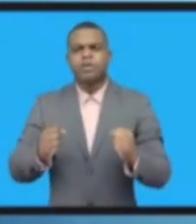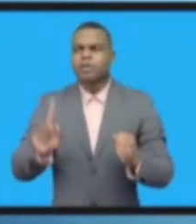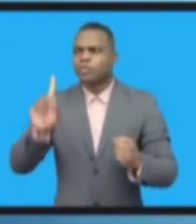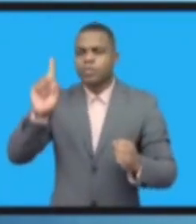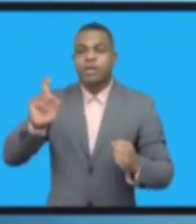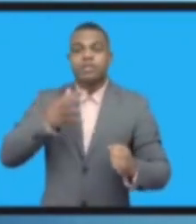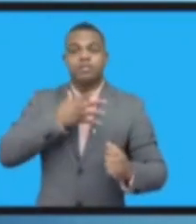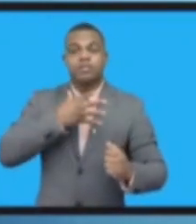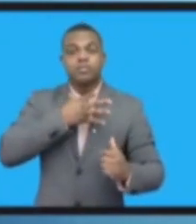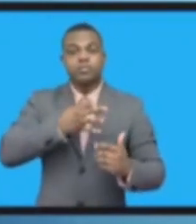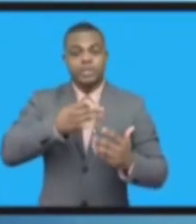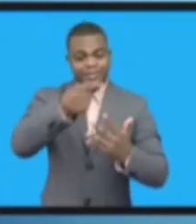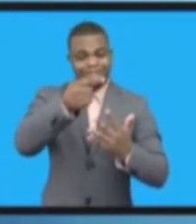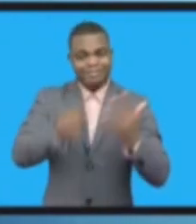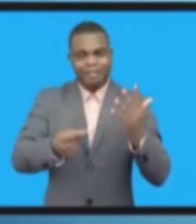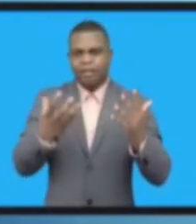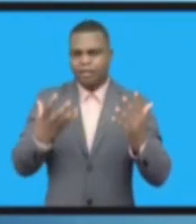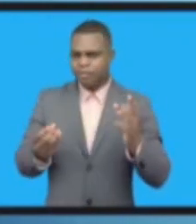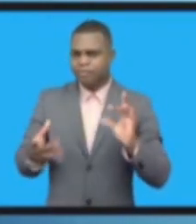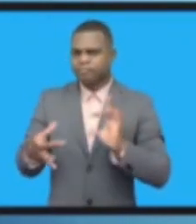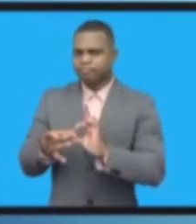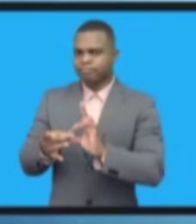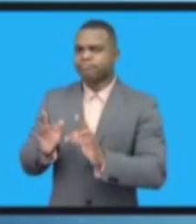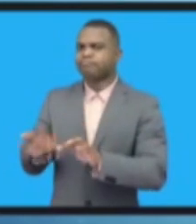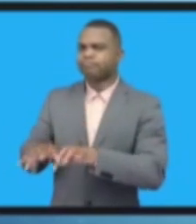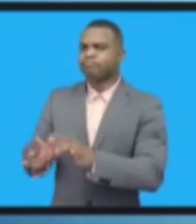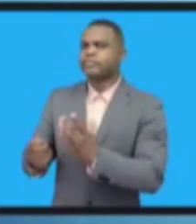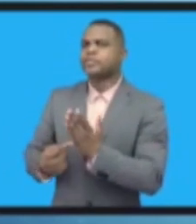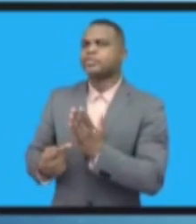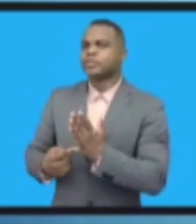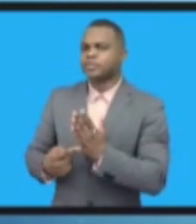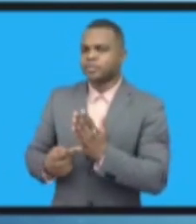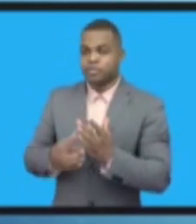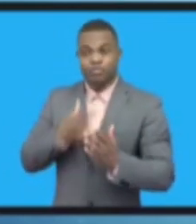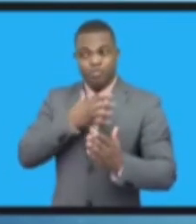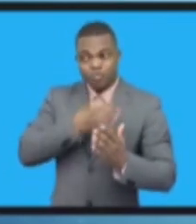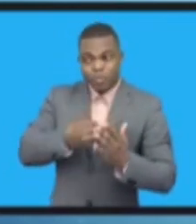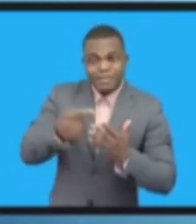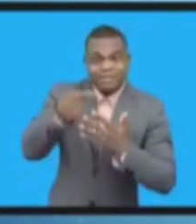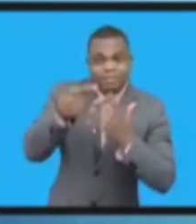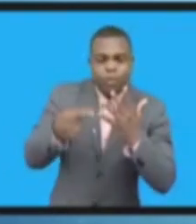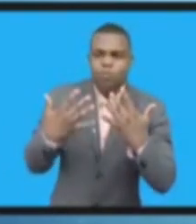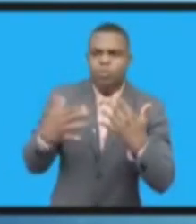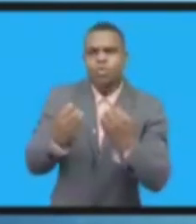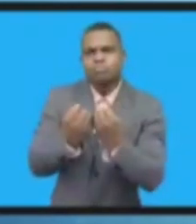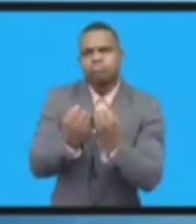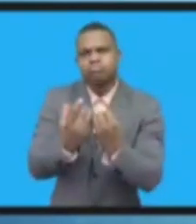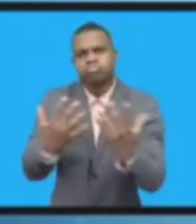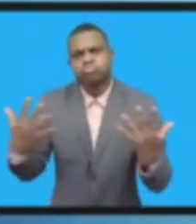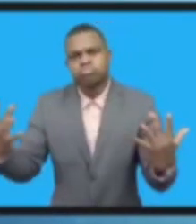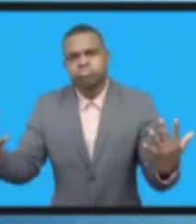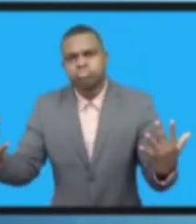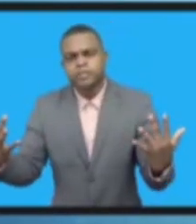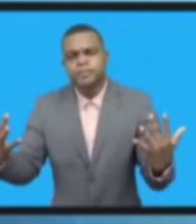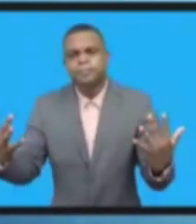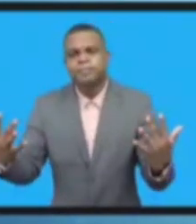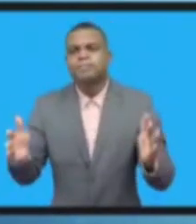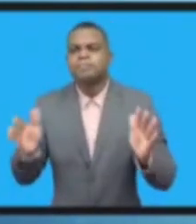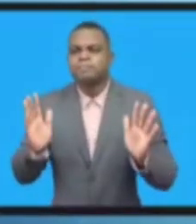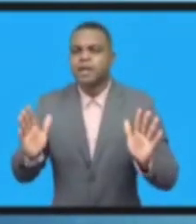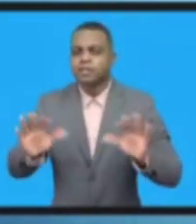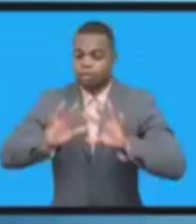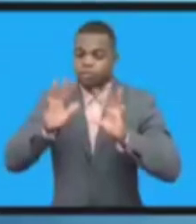Да, действительно, это очень смелое видение. Но нам обязательно нужно его